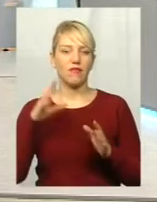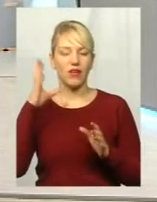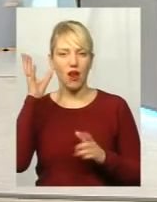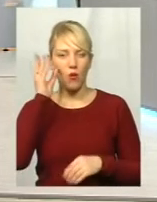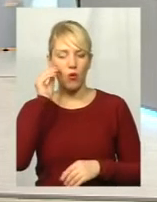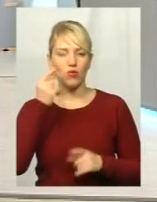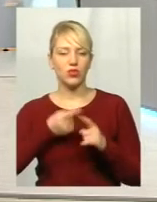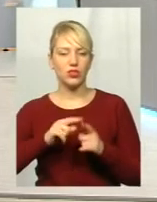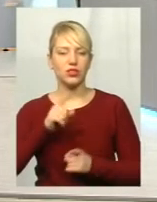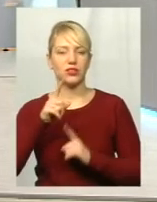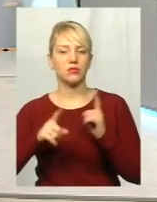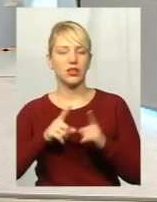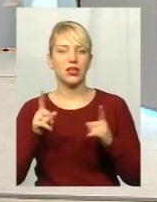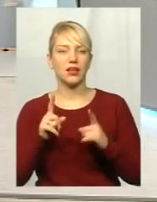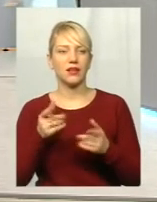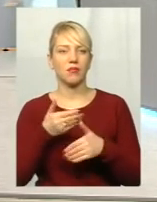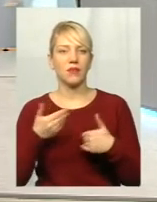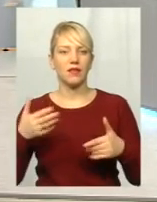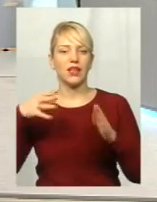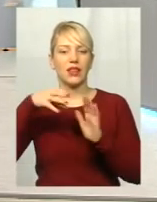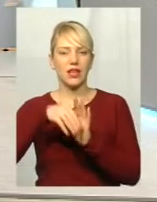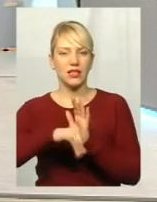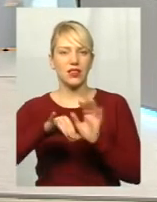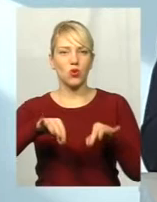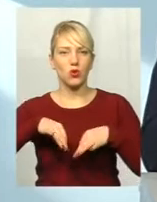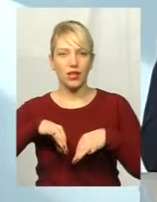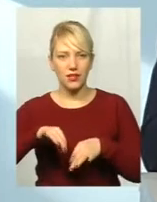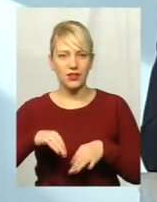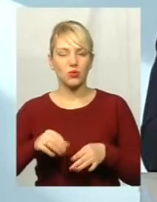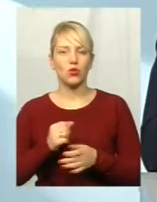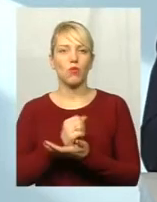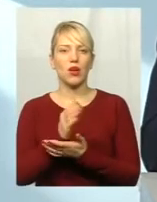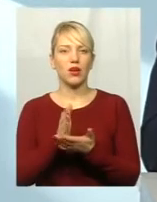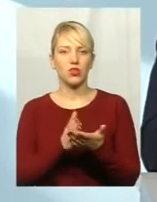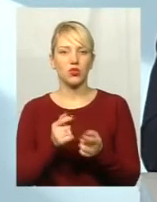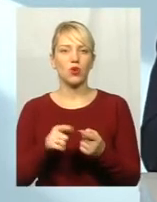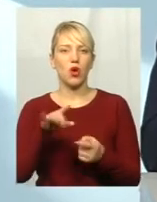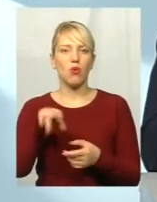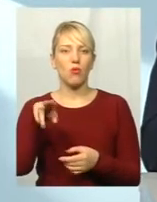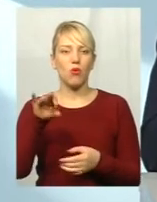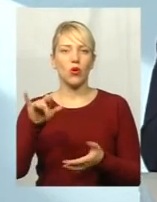зміни, які ми дійсно внесли в транспортну мережу, безпосередньо по центральних вулицях,